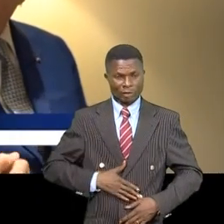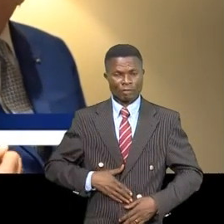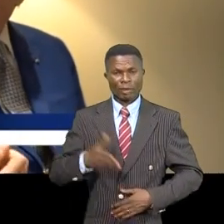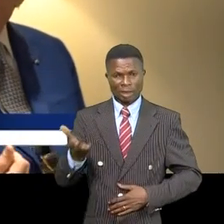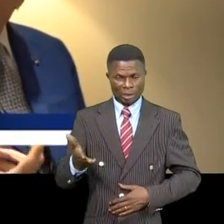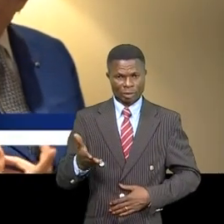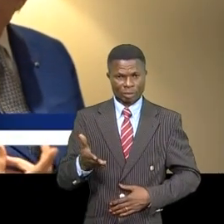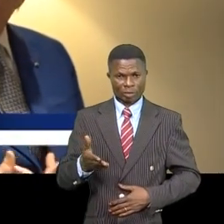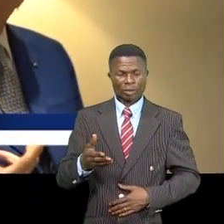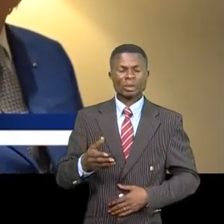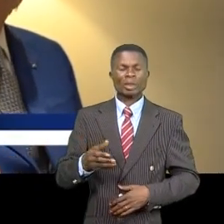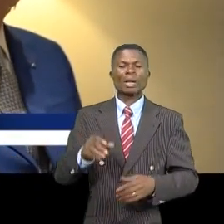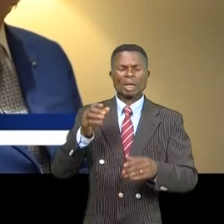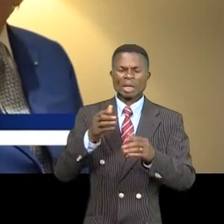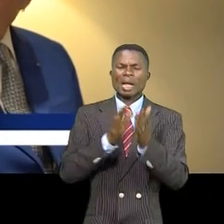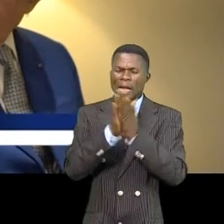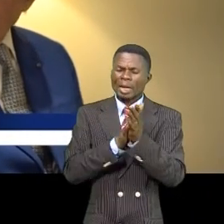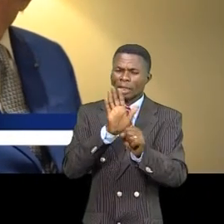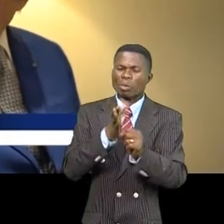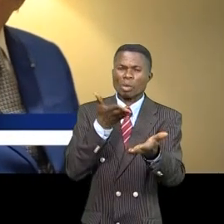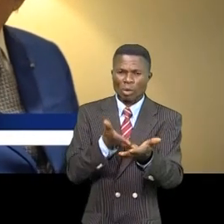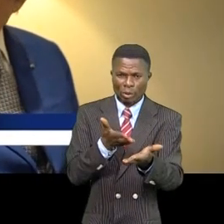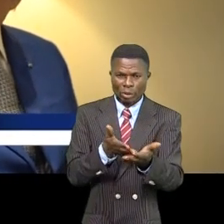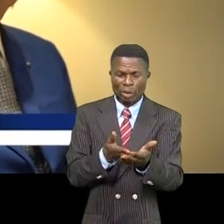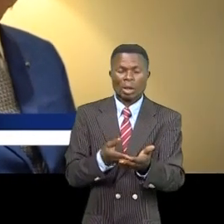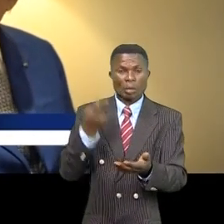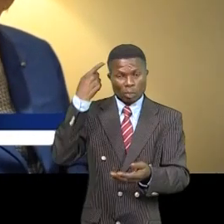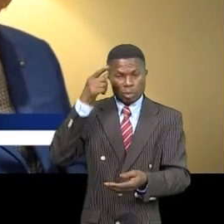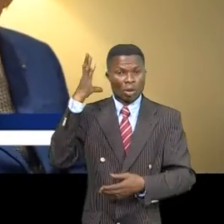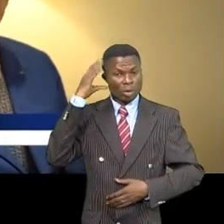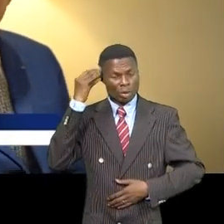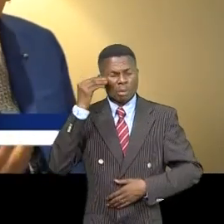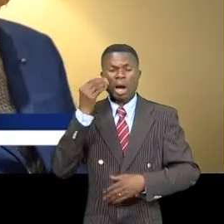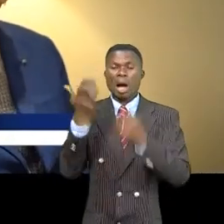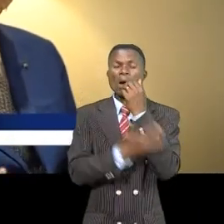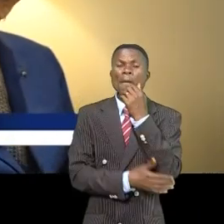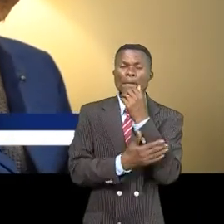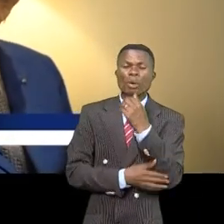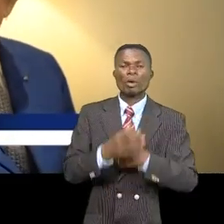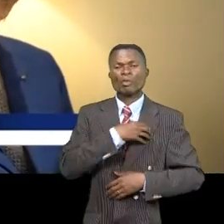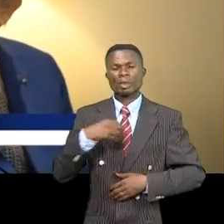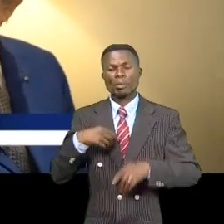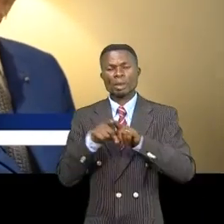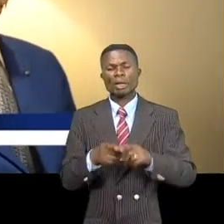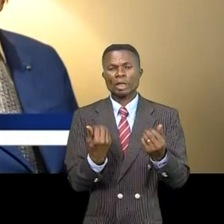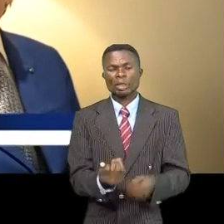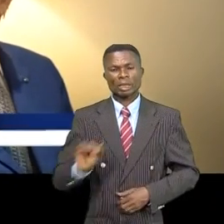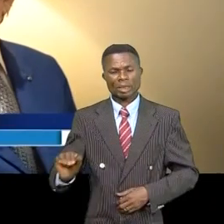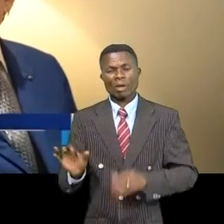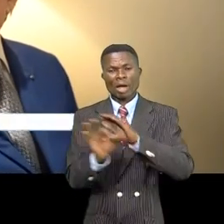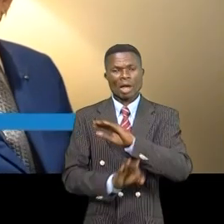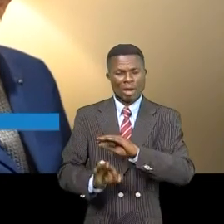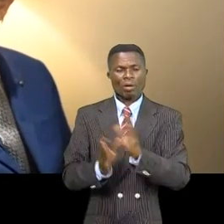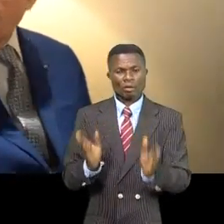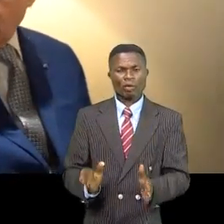particulière attention pour les plus démunis, les plus pauvres, pour les femmes, pour les enfants. Sa fondation est